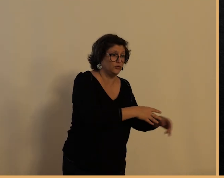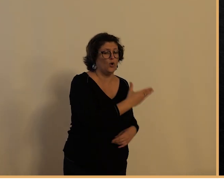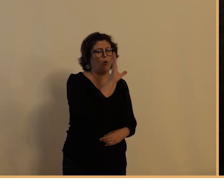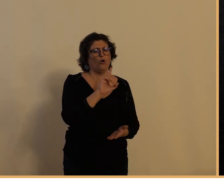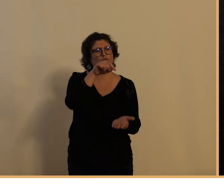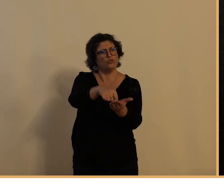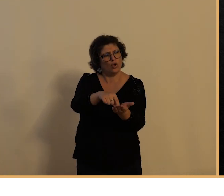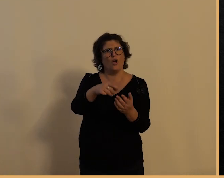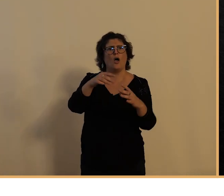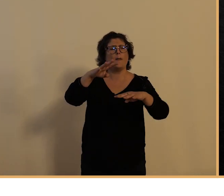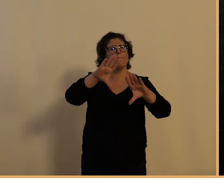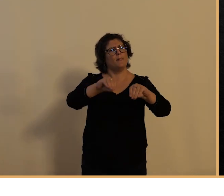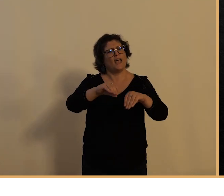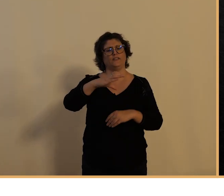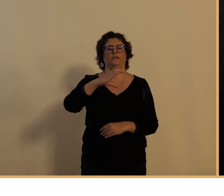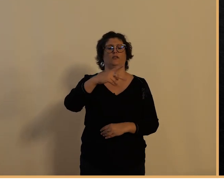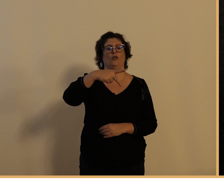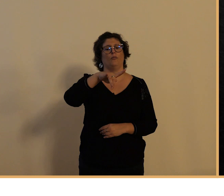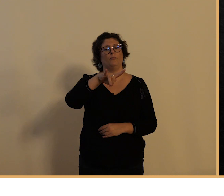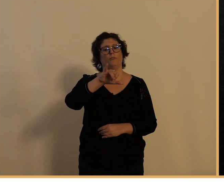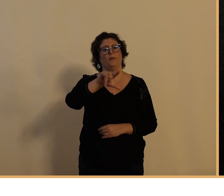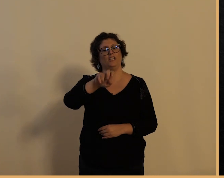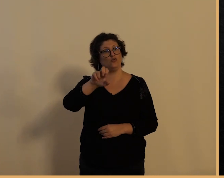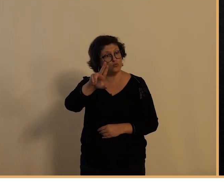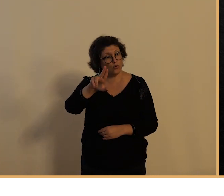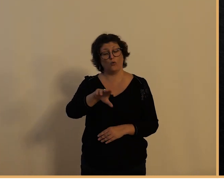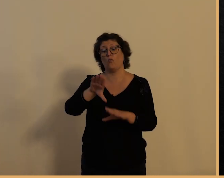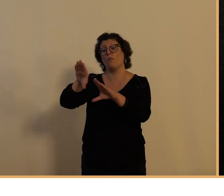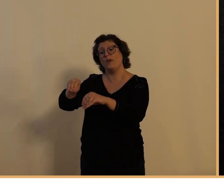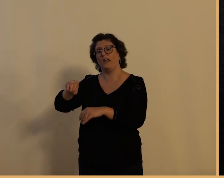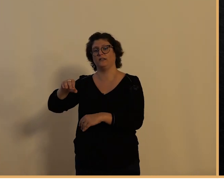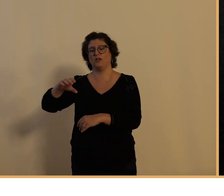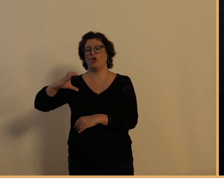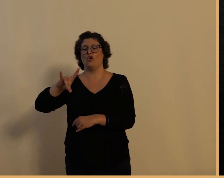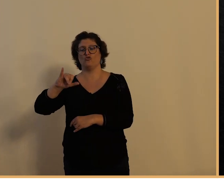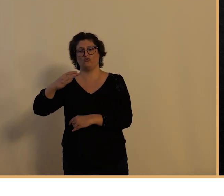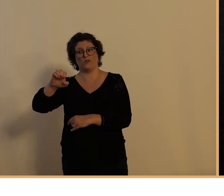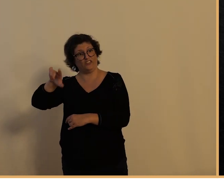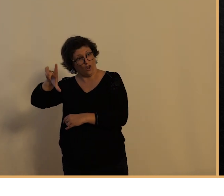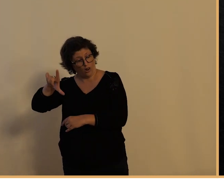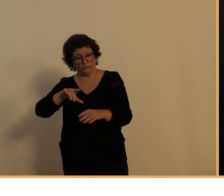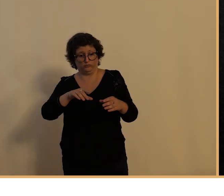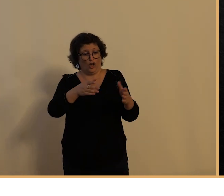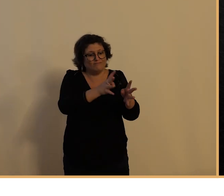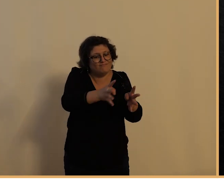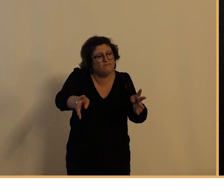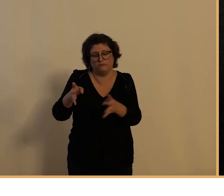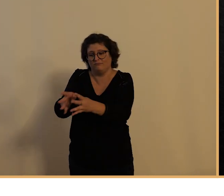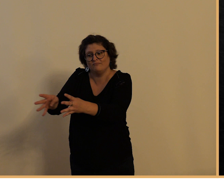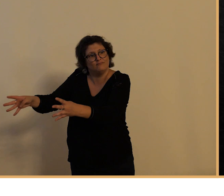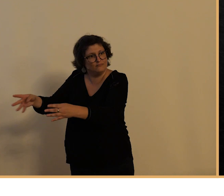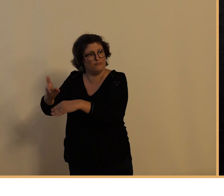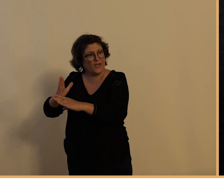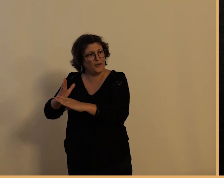-Pailloux 1943 Plas-Choiseul 1944 et en 1953 la municipalité